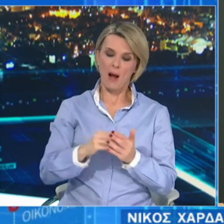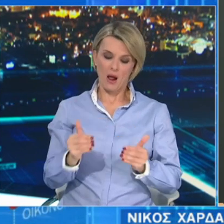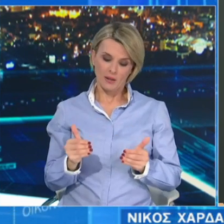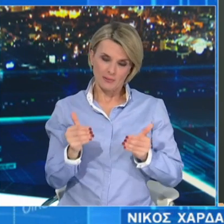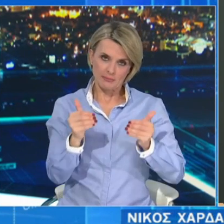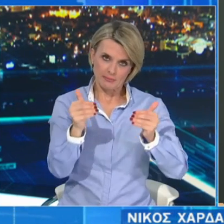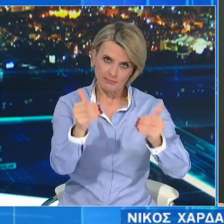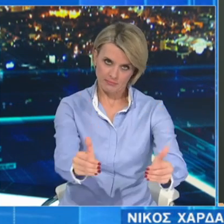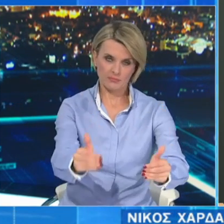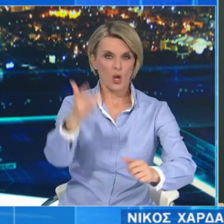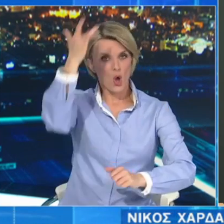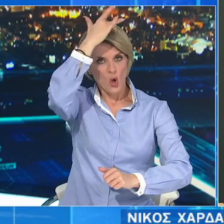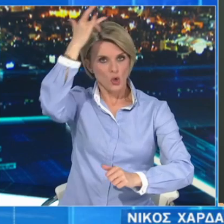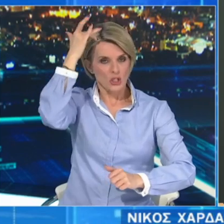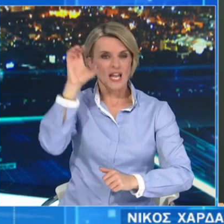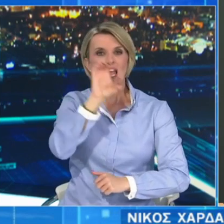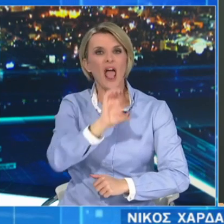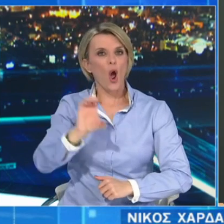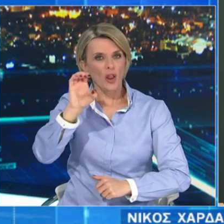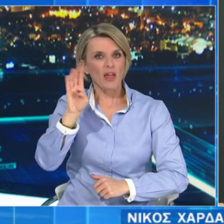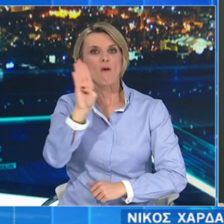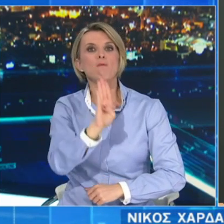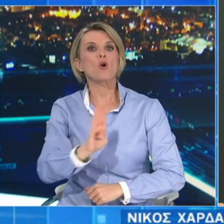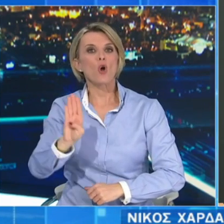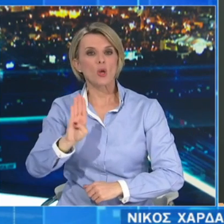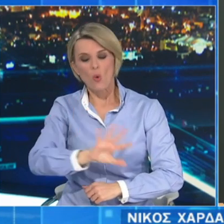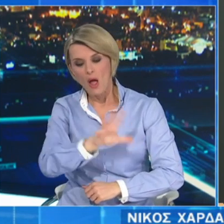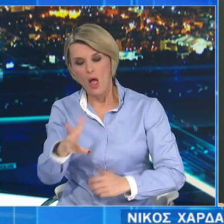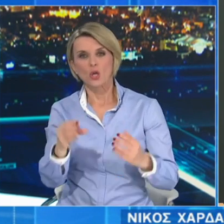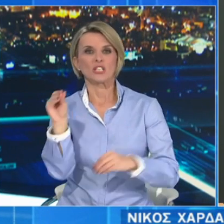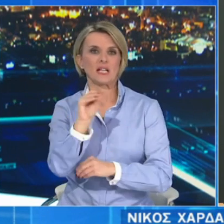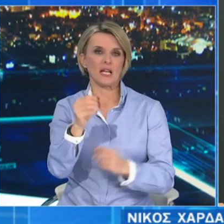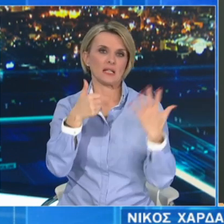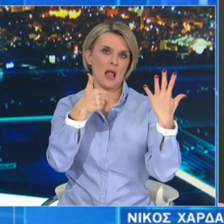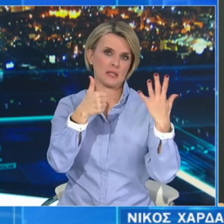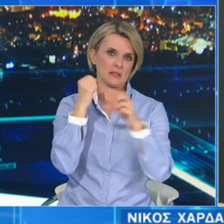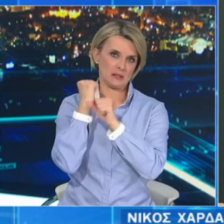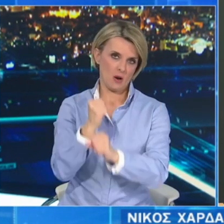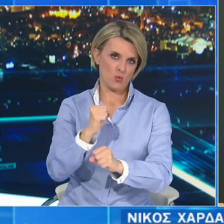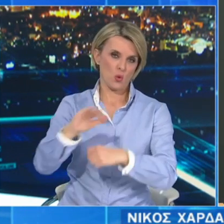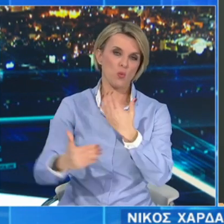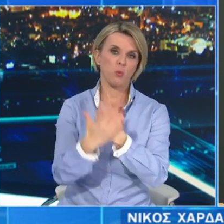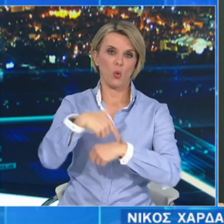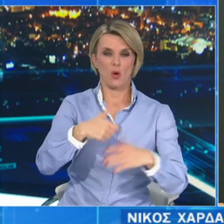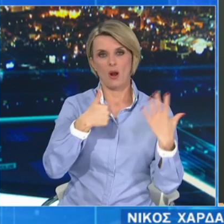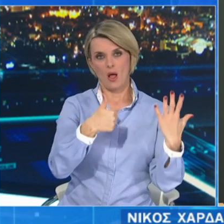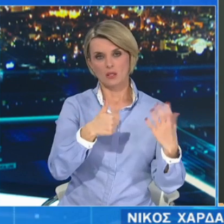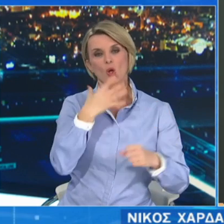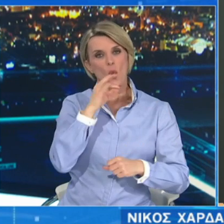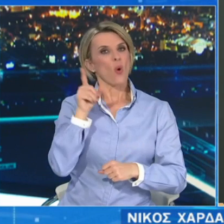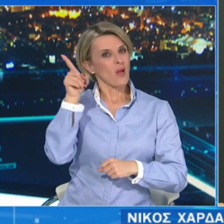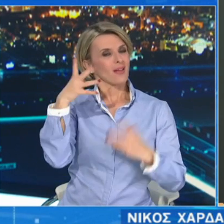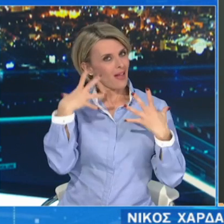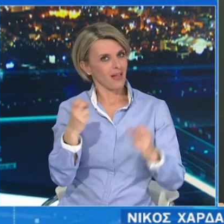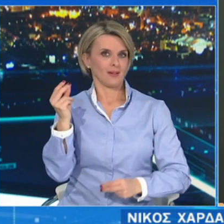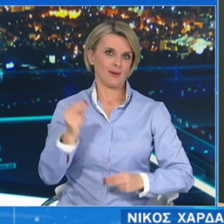Δήμους Κοζάνης, Εορδέας και Βοΐου μέχρι Τετάρτη 6 Ανωμαρίου στις 6 το πρωί διότι το επιδημιολογικό